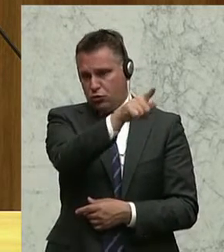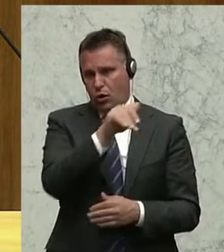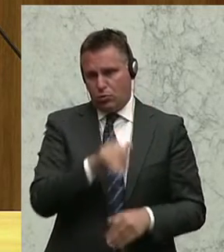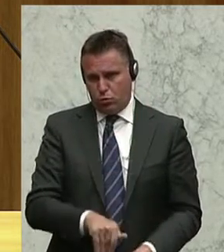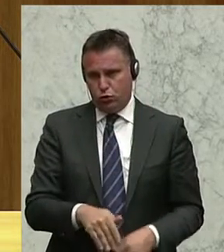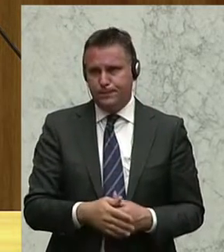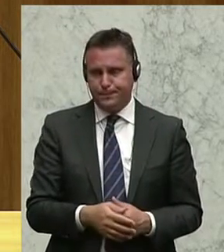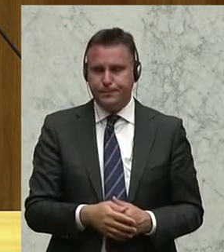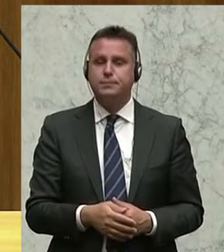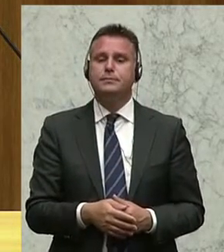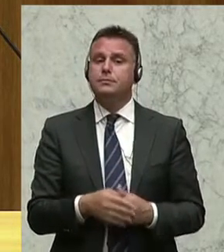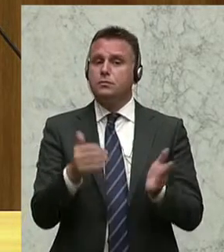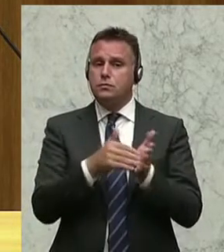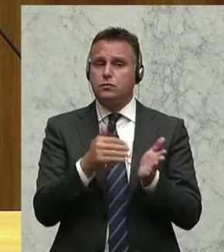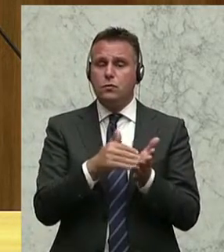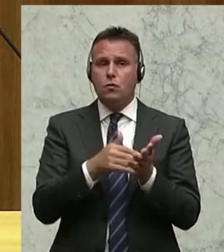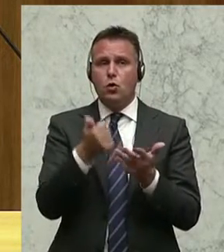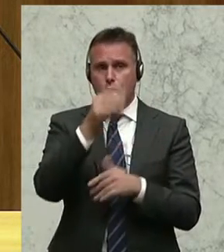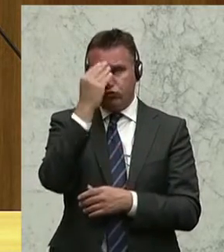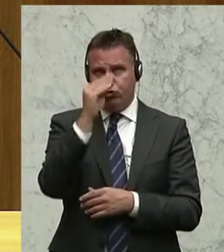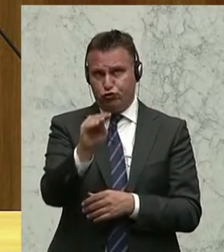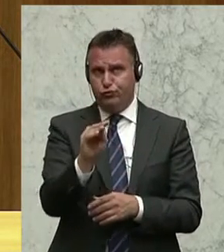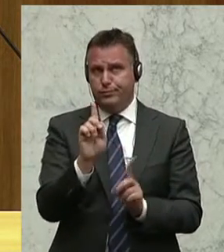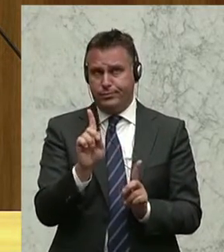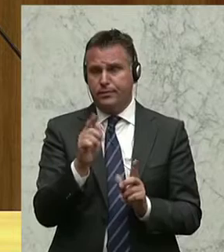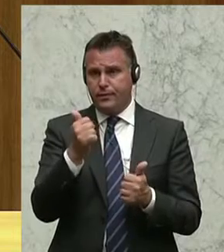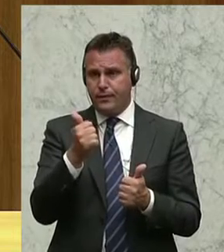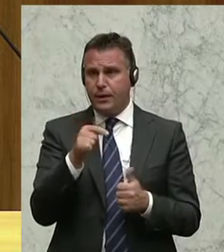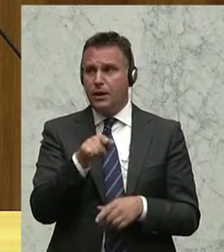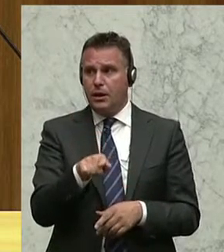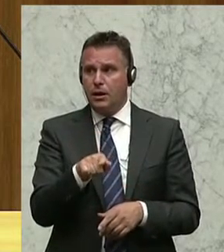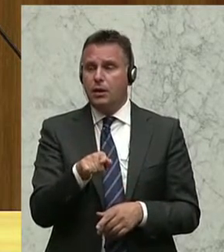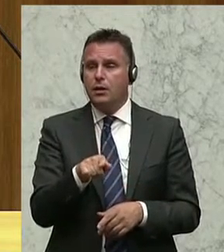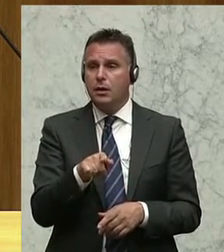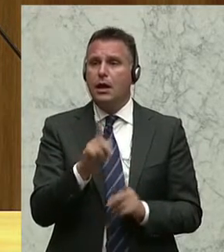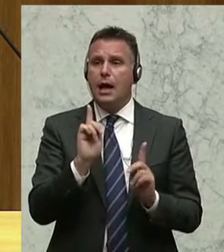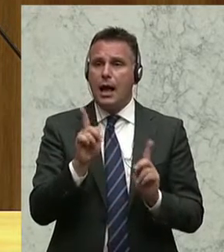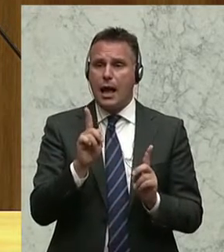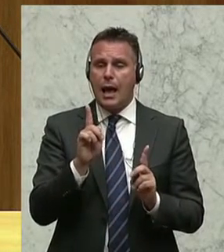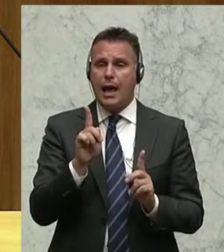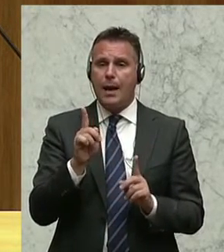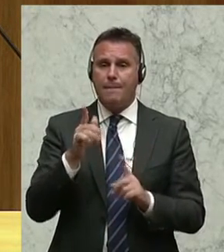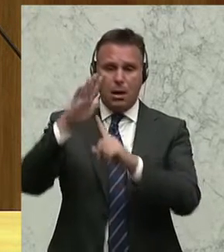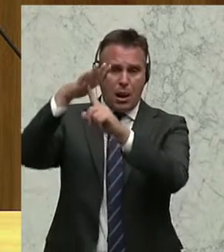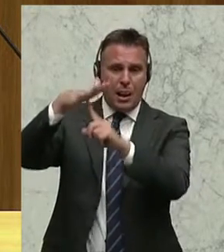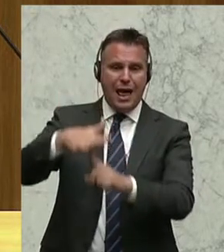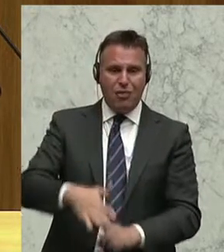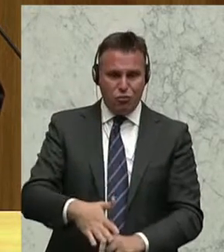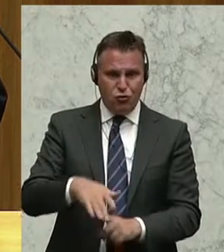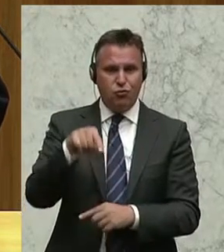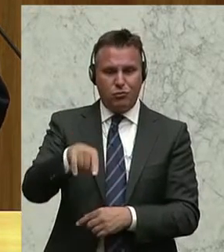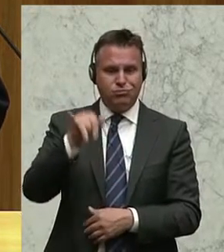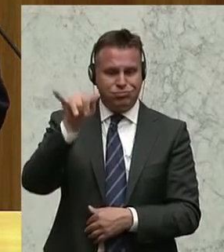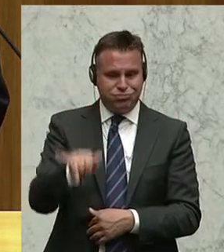eines muss schon festgestellt sein. Gefährlich hier ist besonders die Landung, weil die Landung